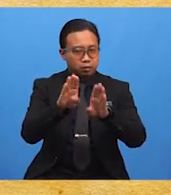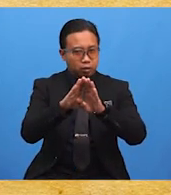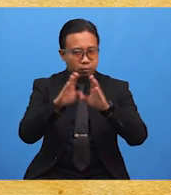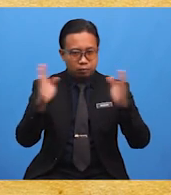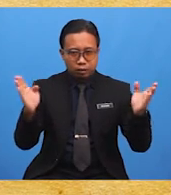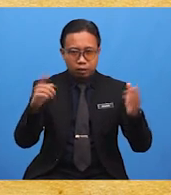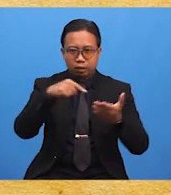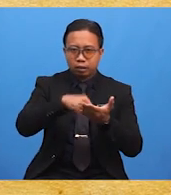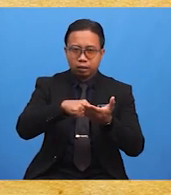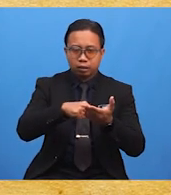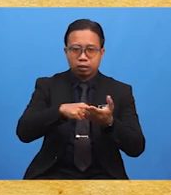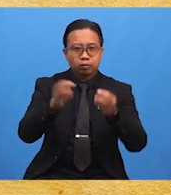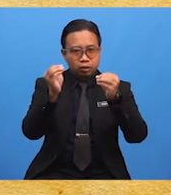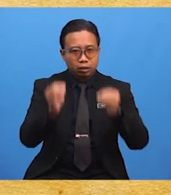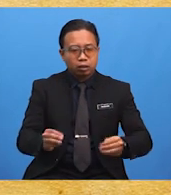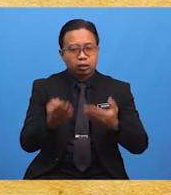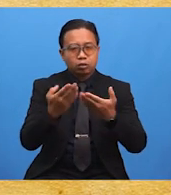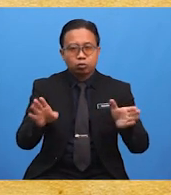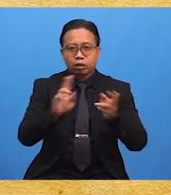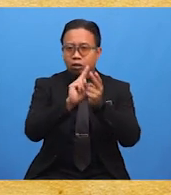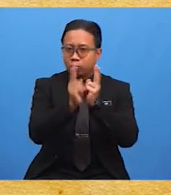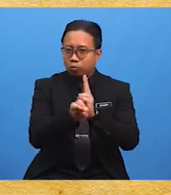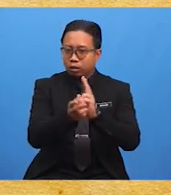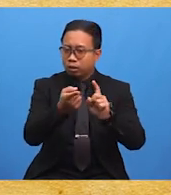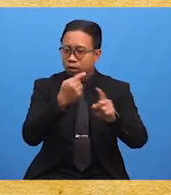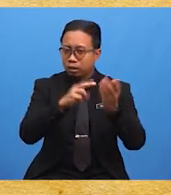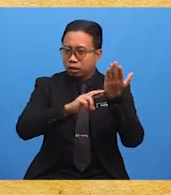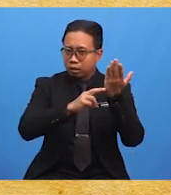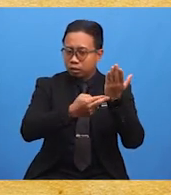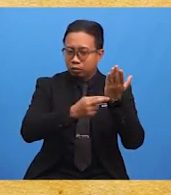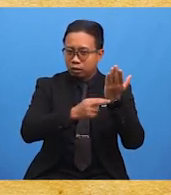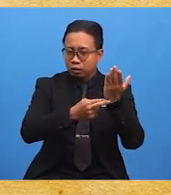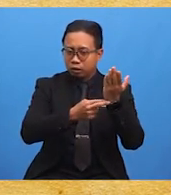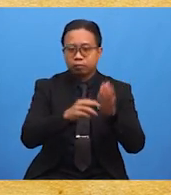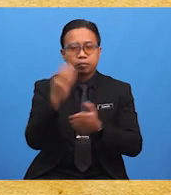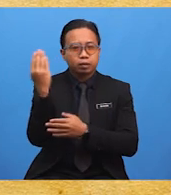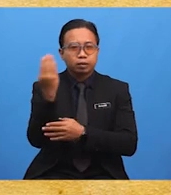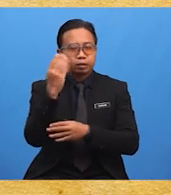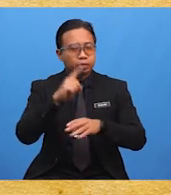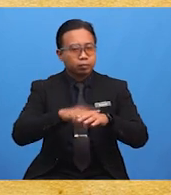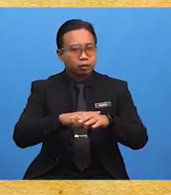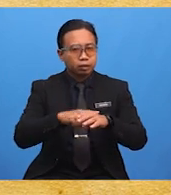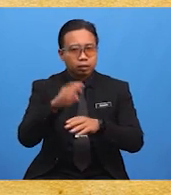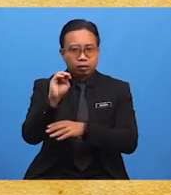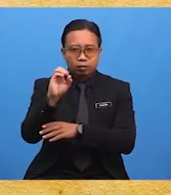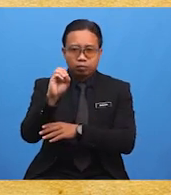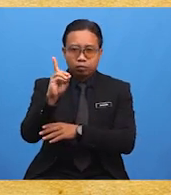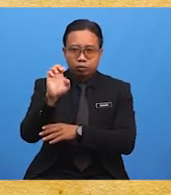masyarakat telah berubah daripada rawatan tradisional kepada rawatan modern.